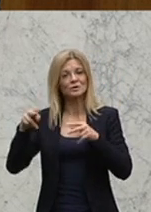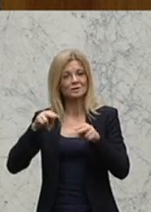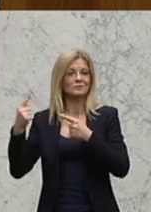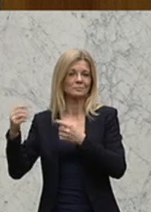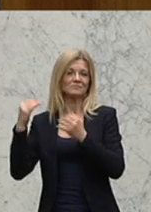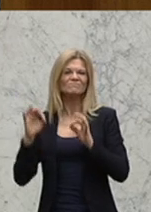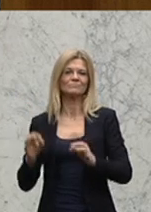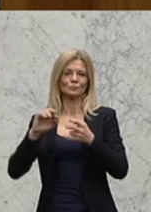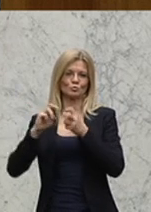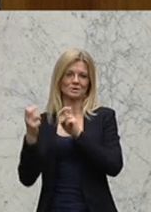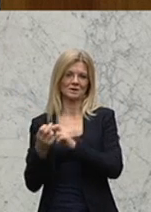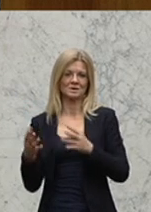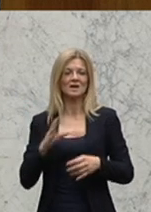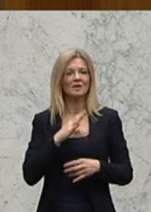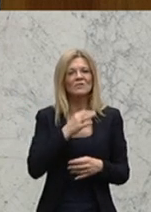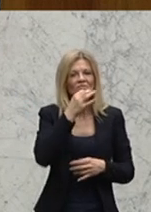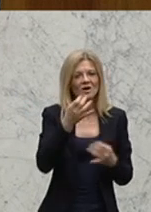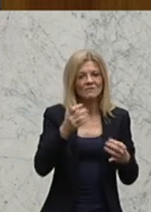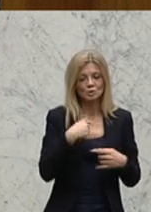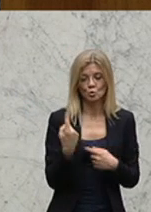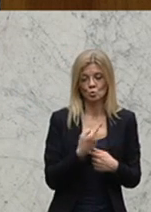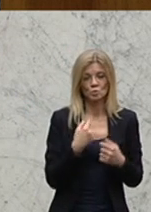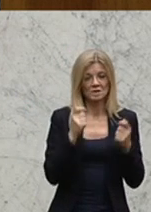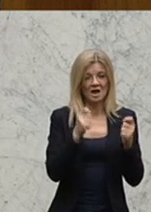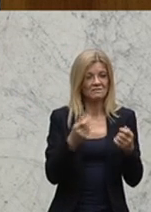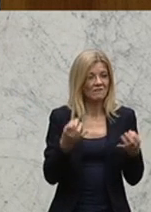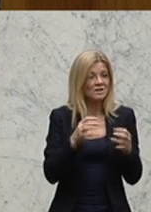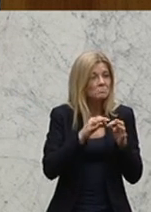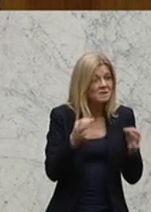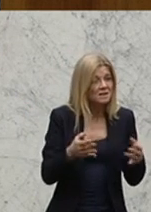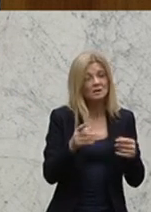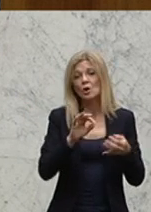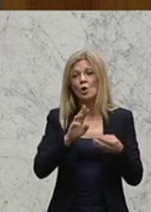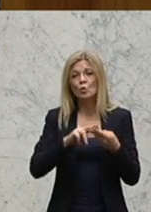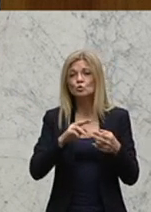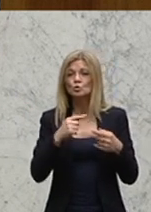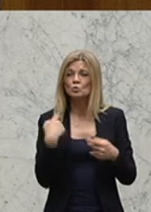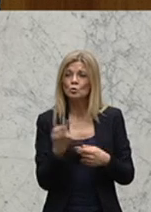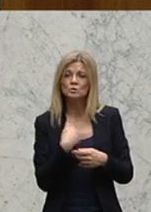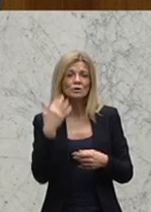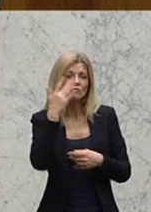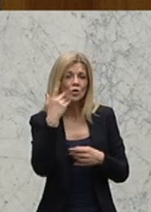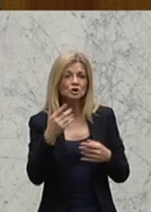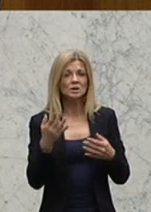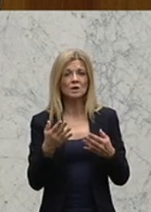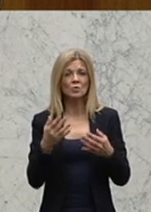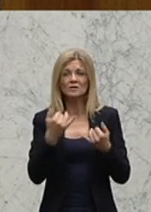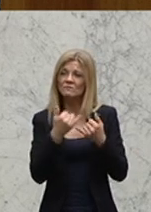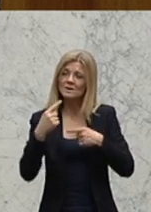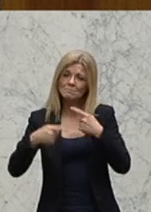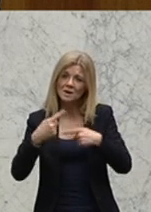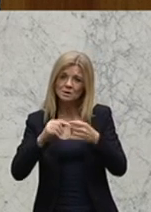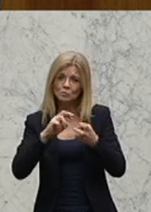mit unserem Antrag und was passiert mit den Vorstellungen, die wir haben, was passiert auch mit diesen Maßnahmen, die extrem wichtig sind,